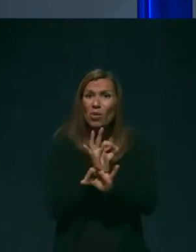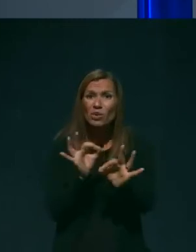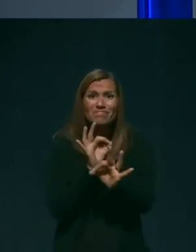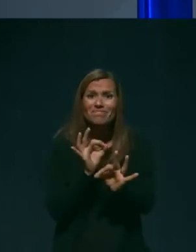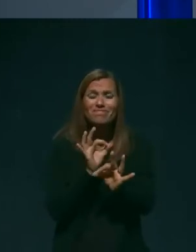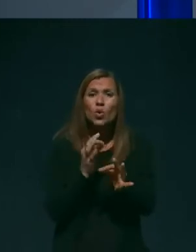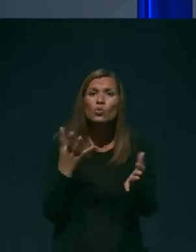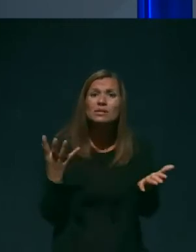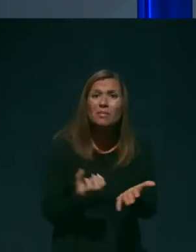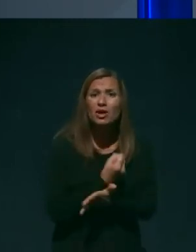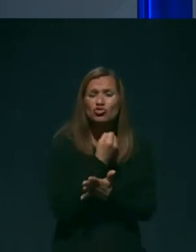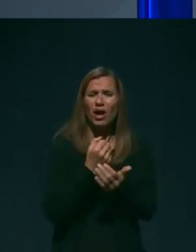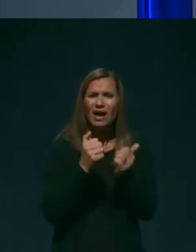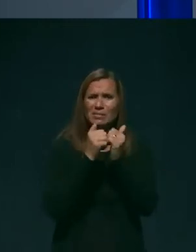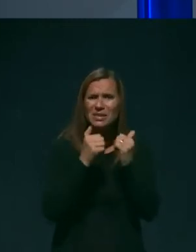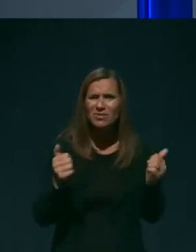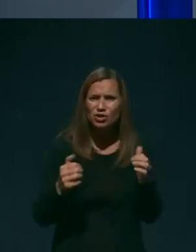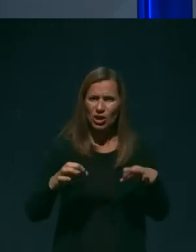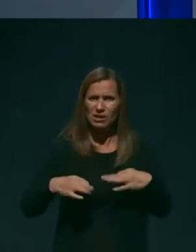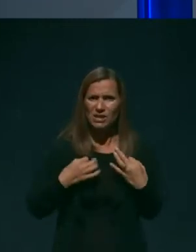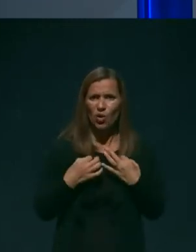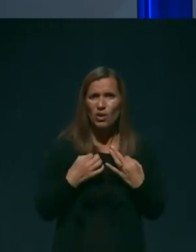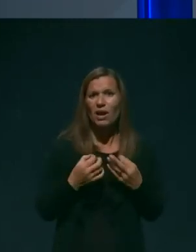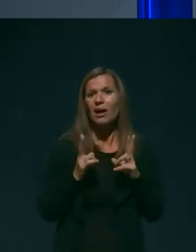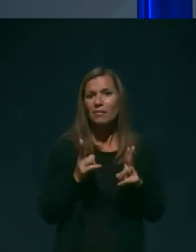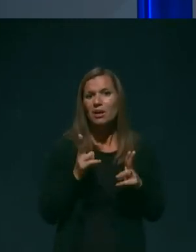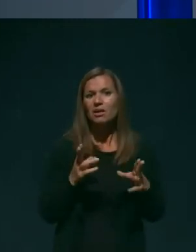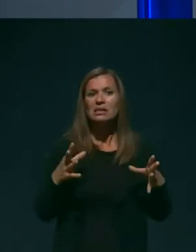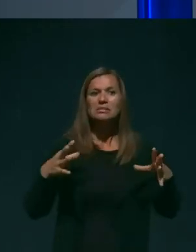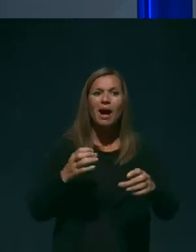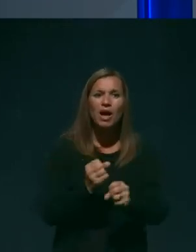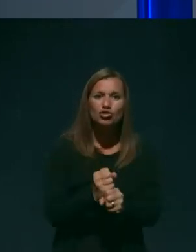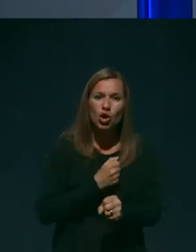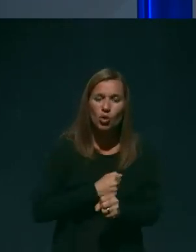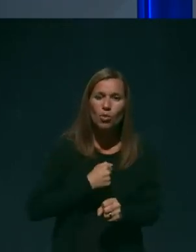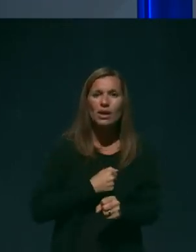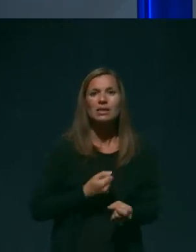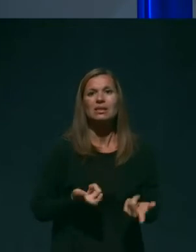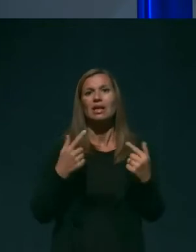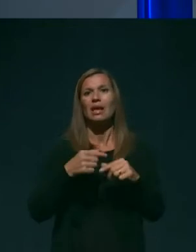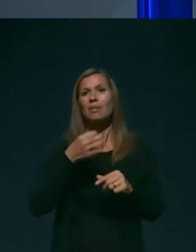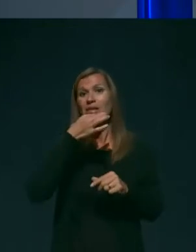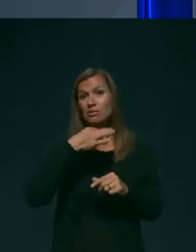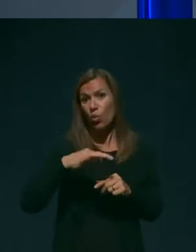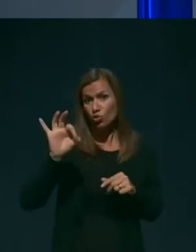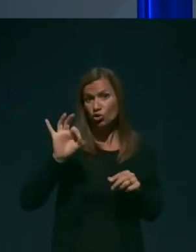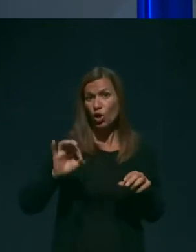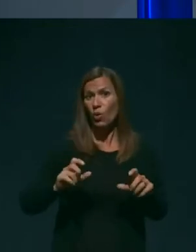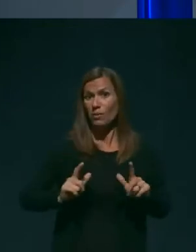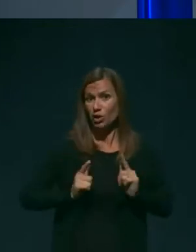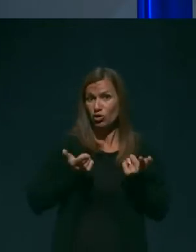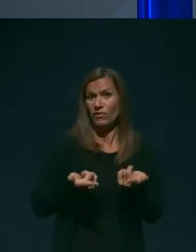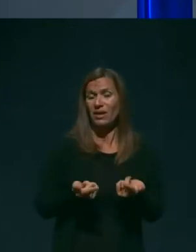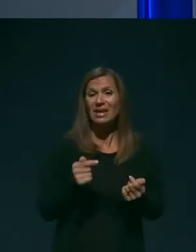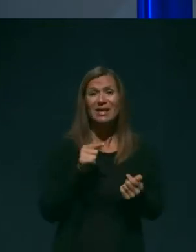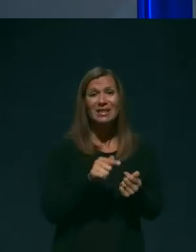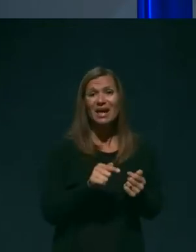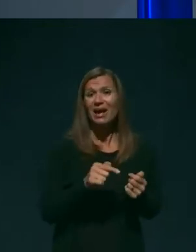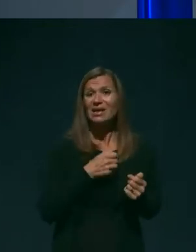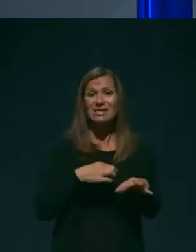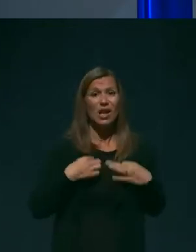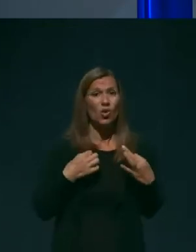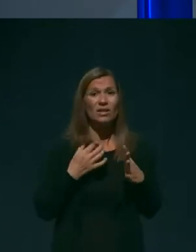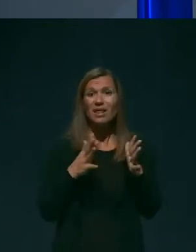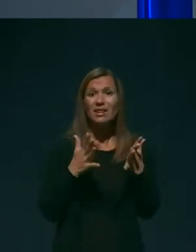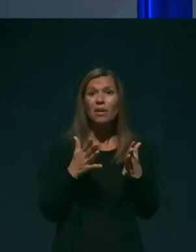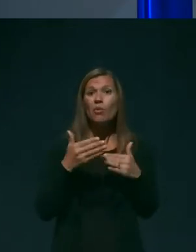zdravljenja, ki bi zmanjšalo bolezen, ki bi izboljšalo preživetje in tega zdravljenja nimamo niti iz unaj